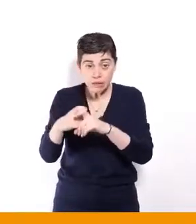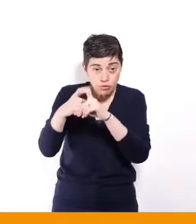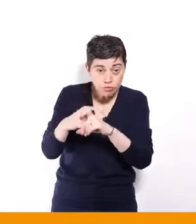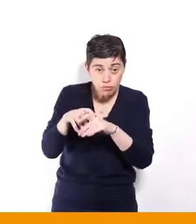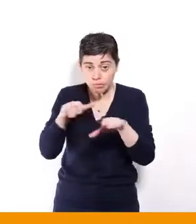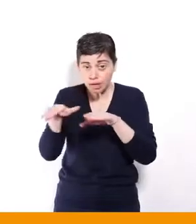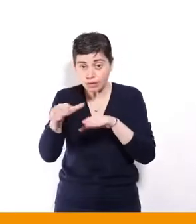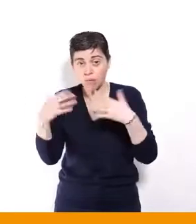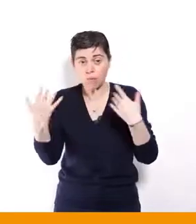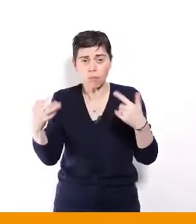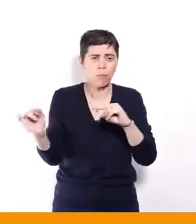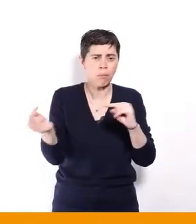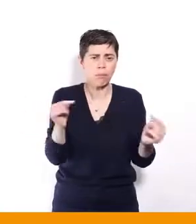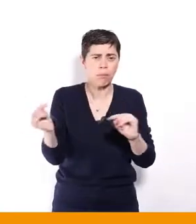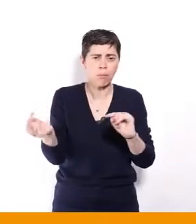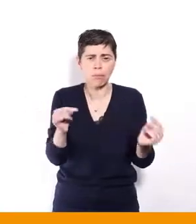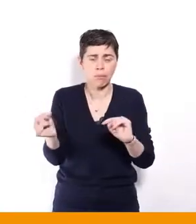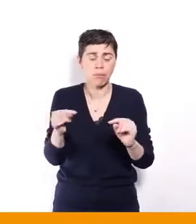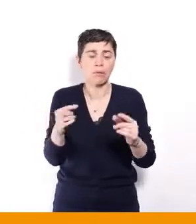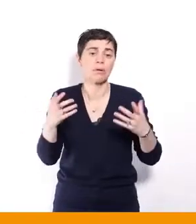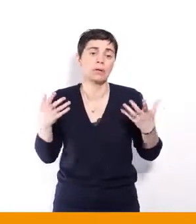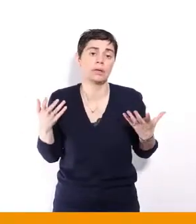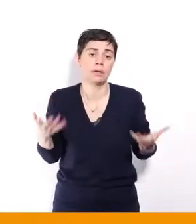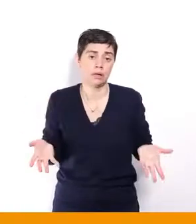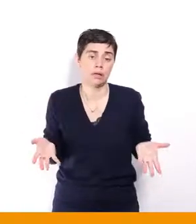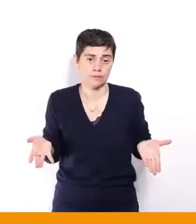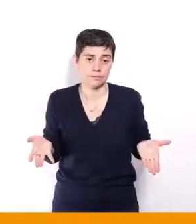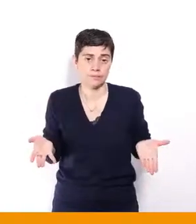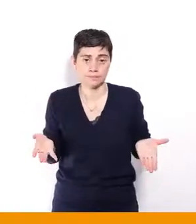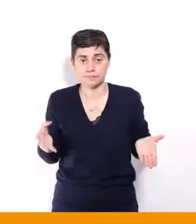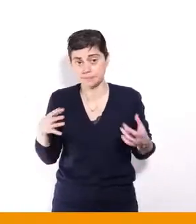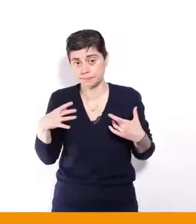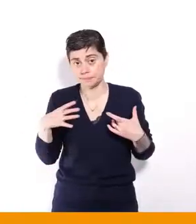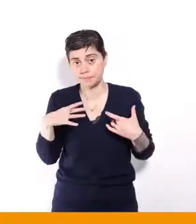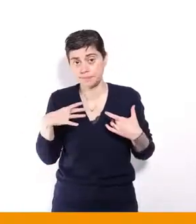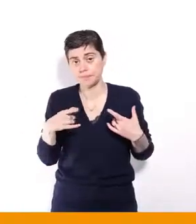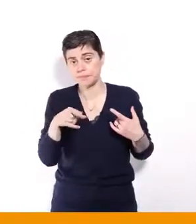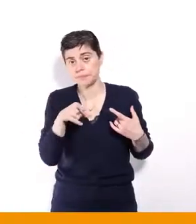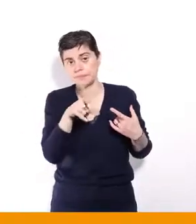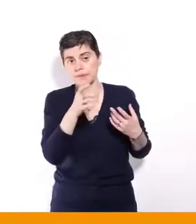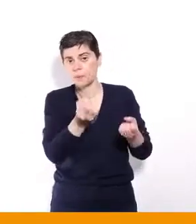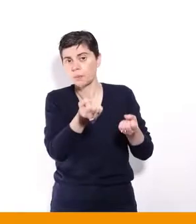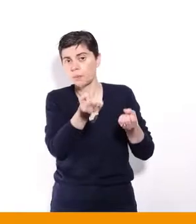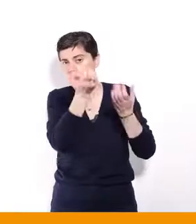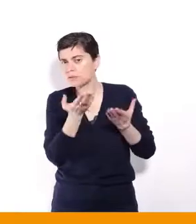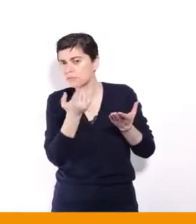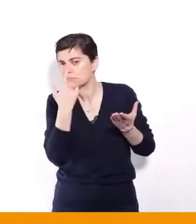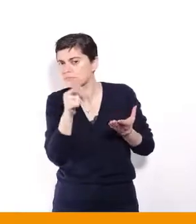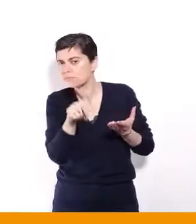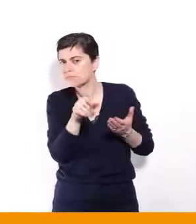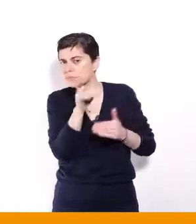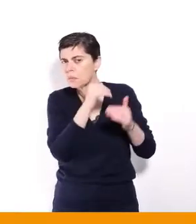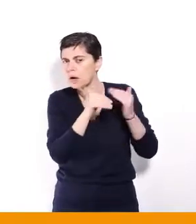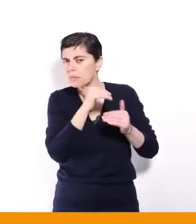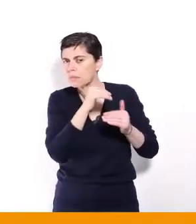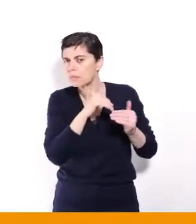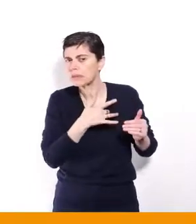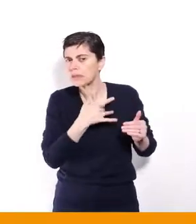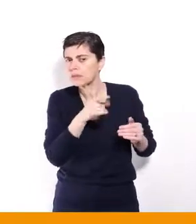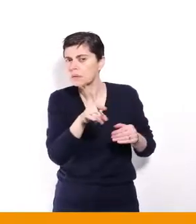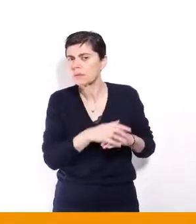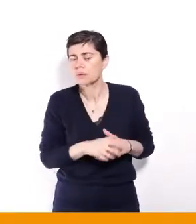commentaires. Là aussi, c'est évidemment une proposition qui nous a intéressés dans votre programme, est-ce que vous pouvez peut-être